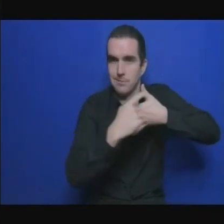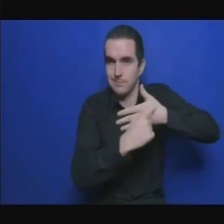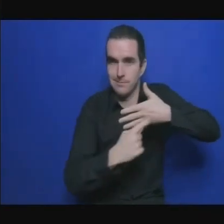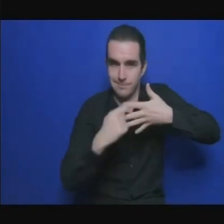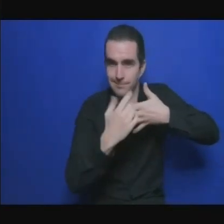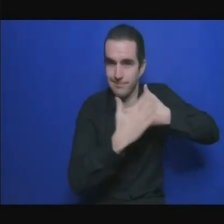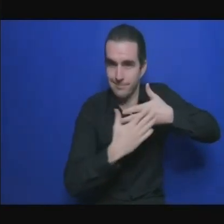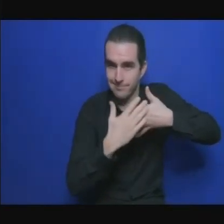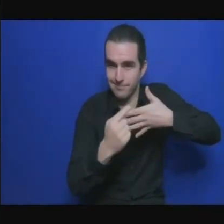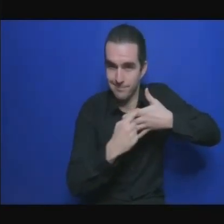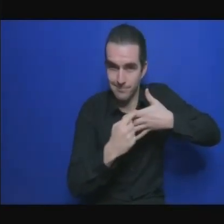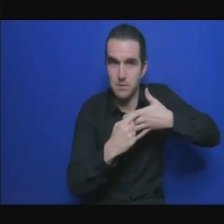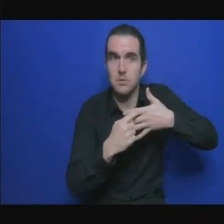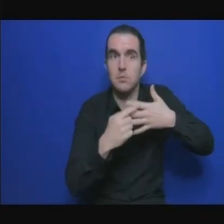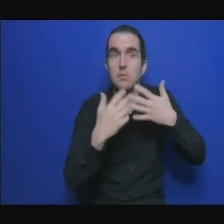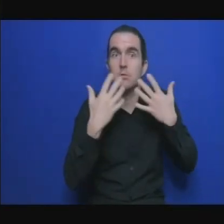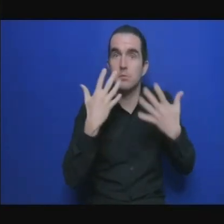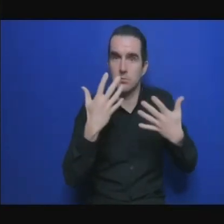continentale